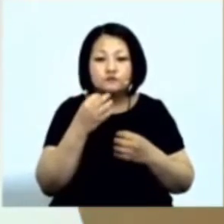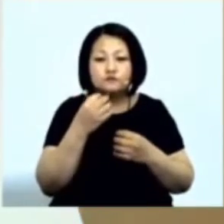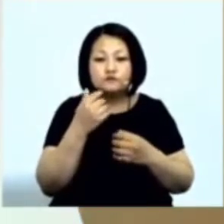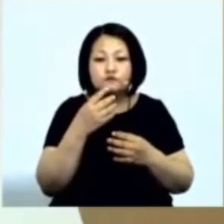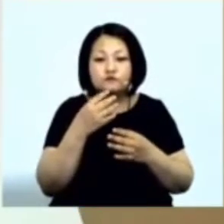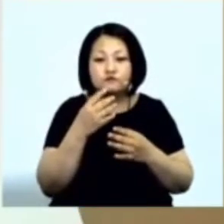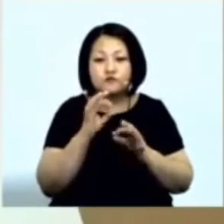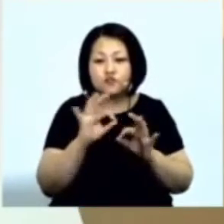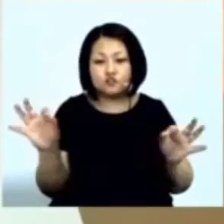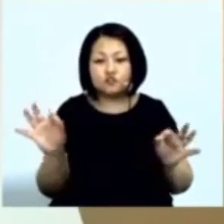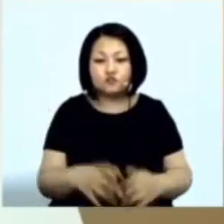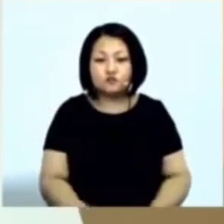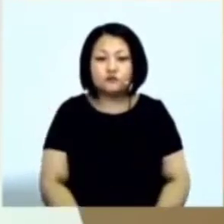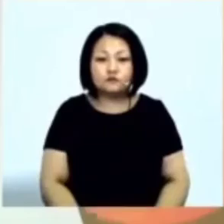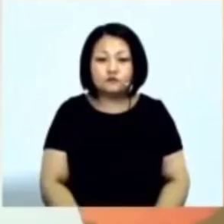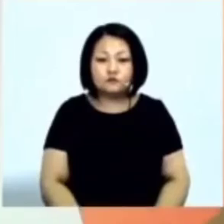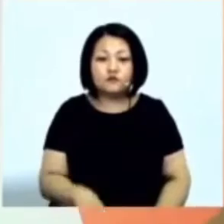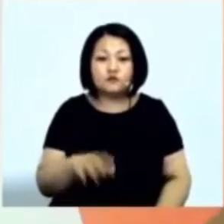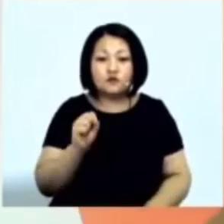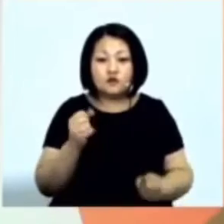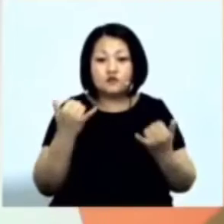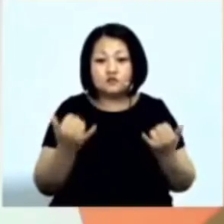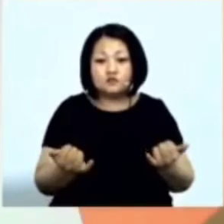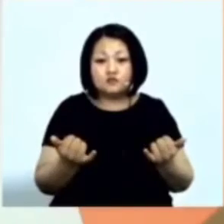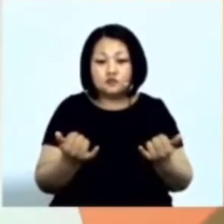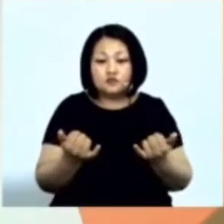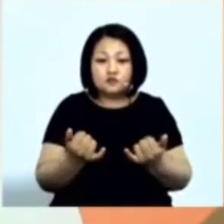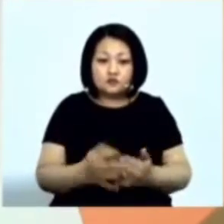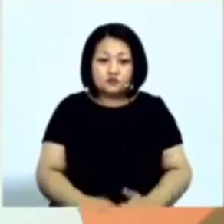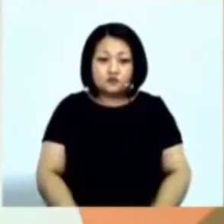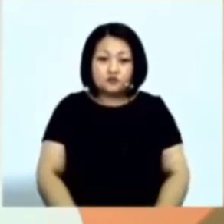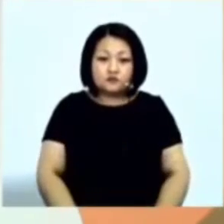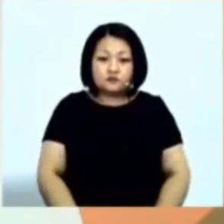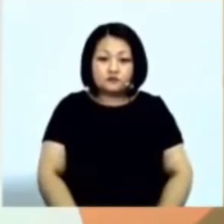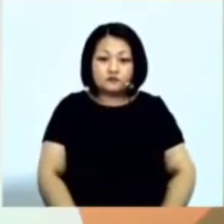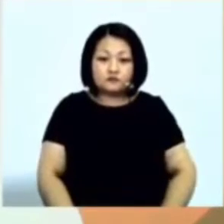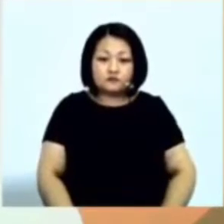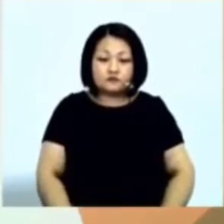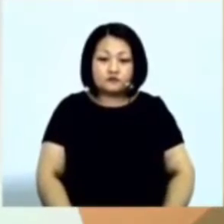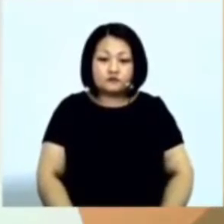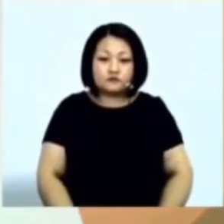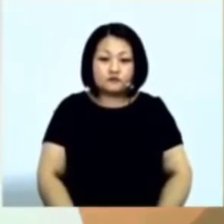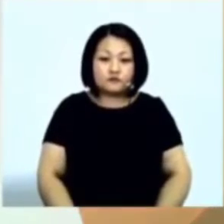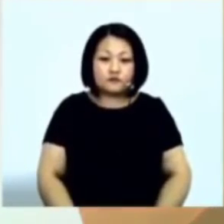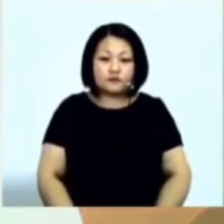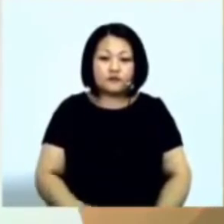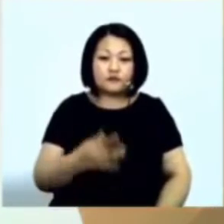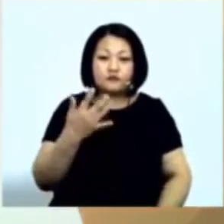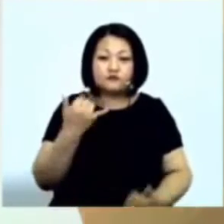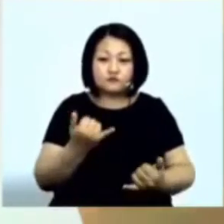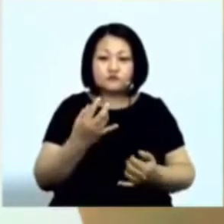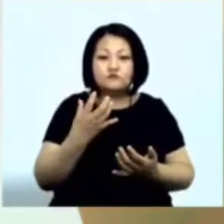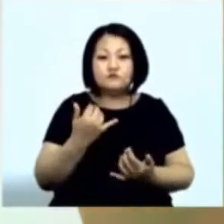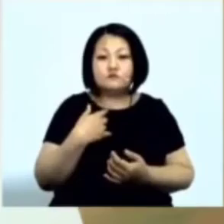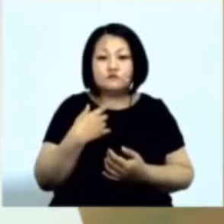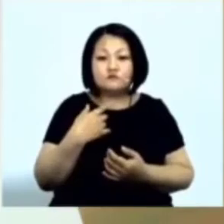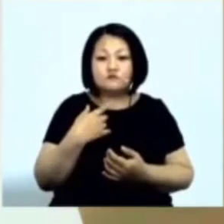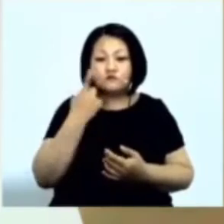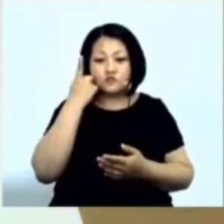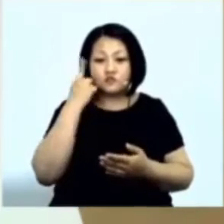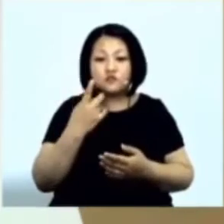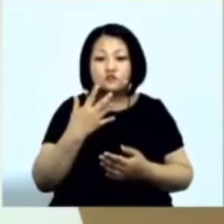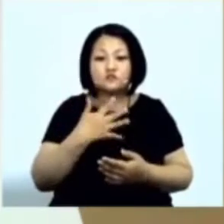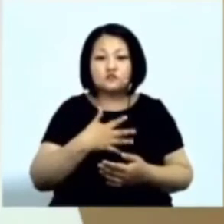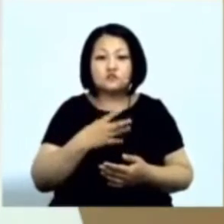А сейчас Я Вот знаете С трепетом Вот реально С трепетом Хочу